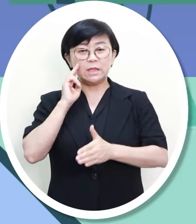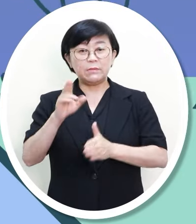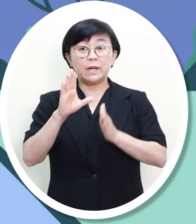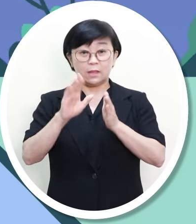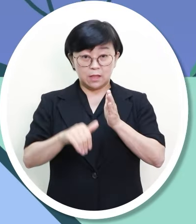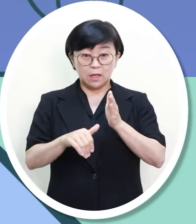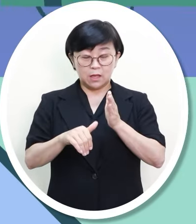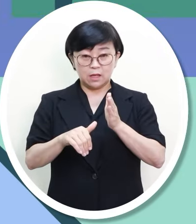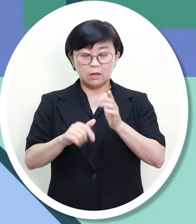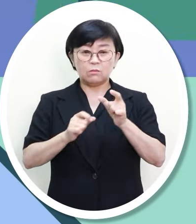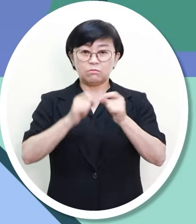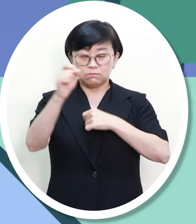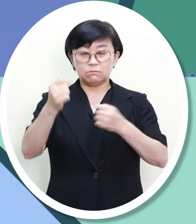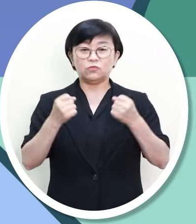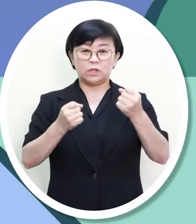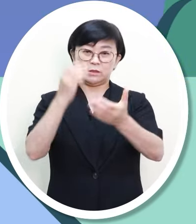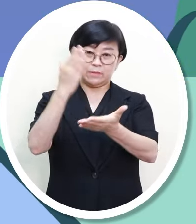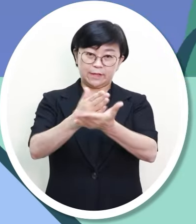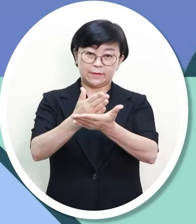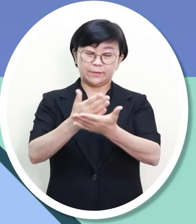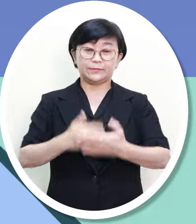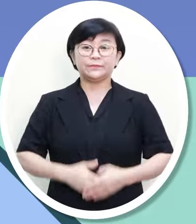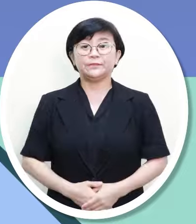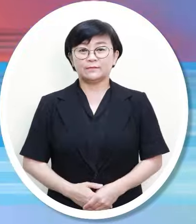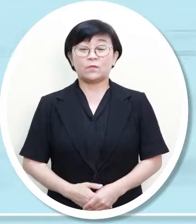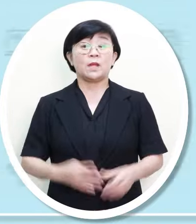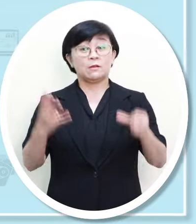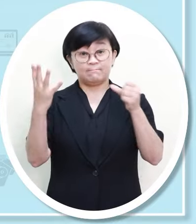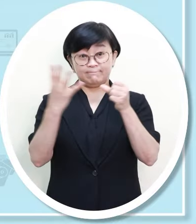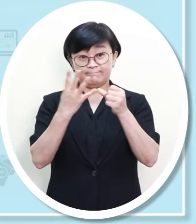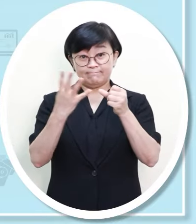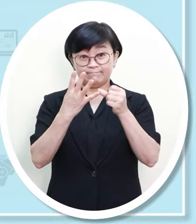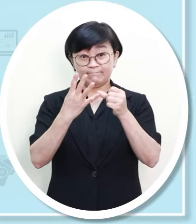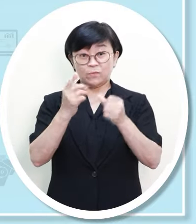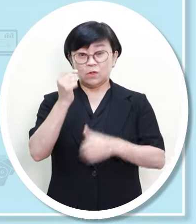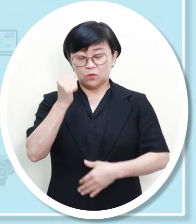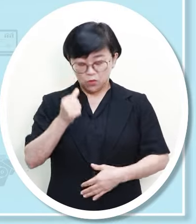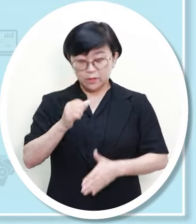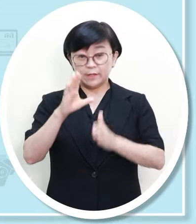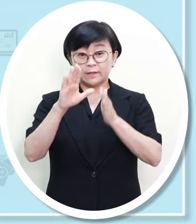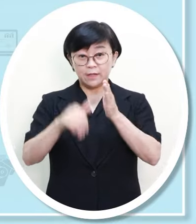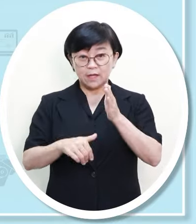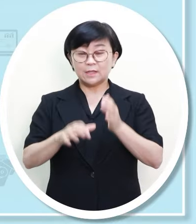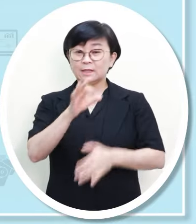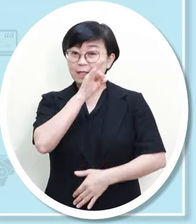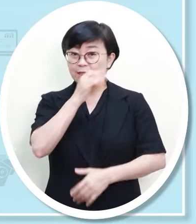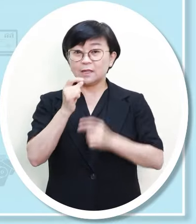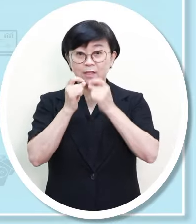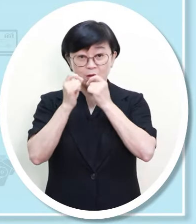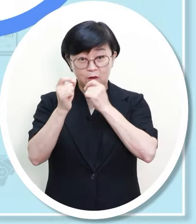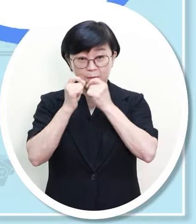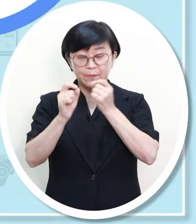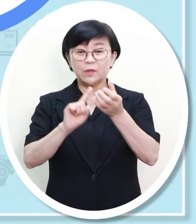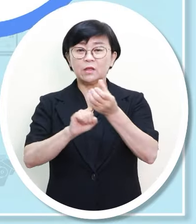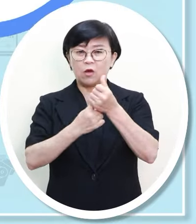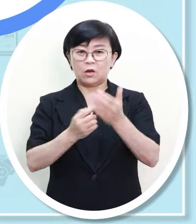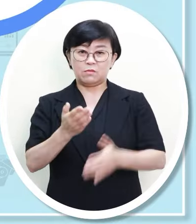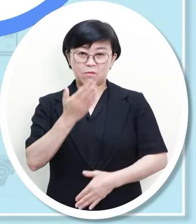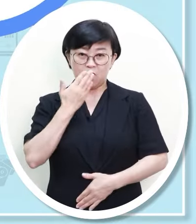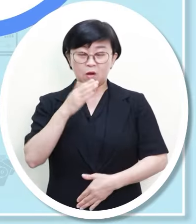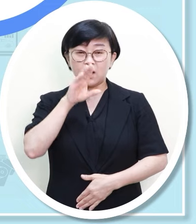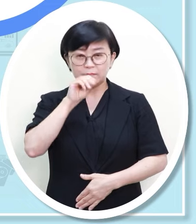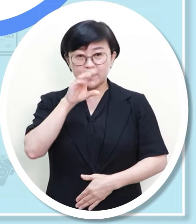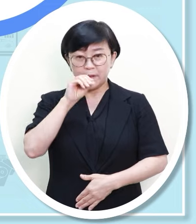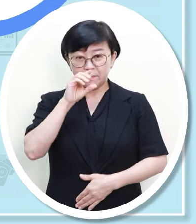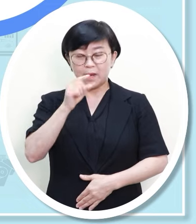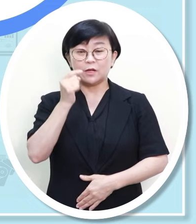가급적 장거리 운전을 피해주세요. 네 번째, 졸음이 올 때는 사탕이나 껌, 견과류 등